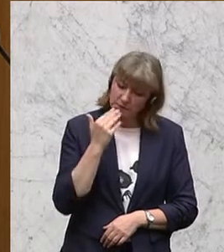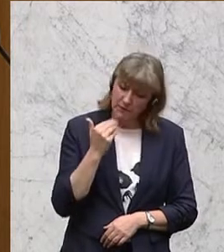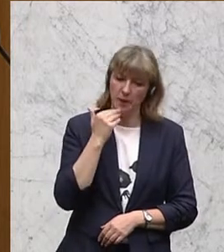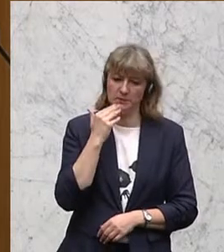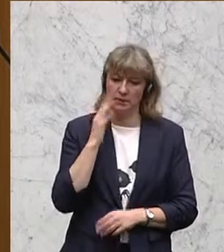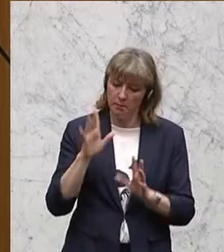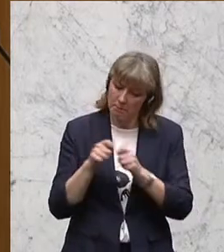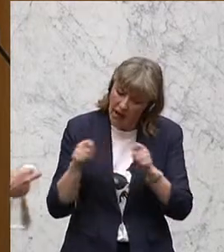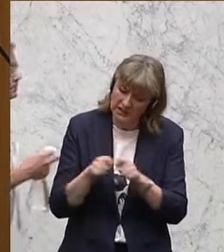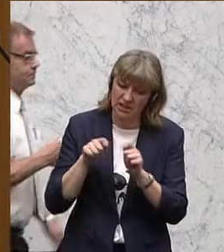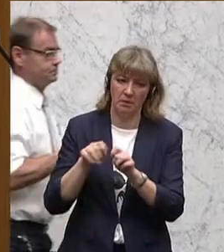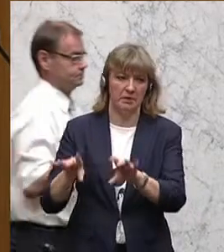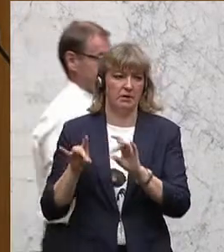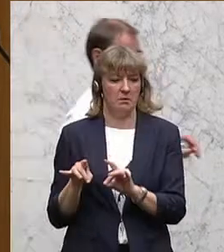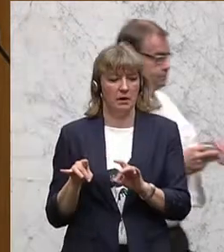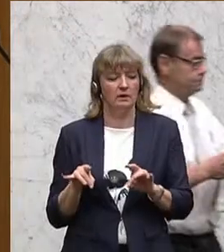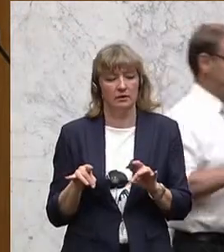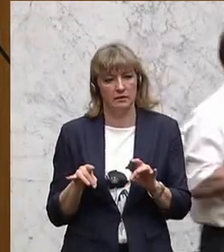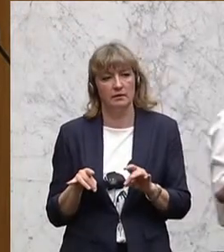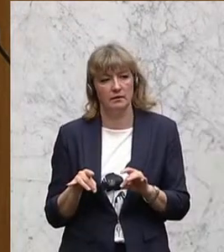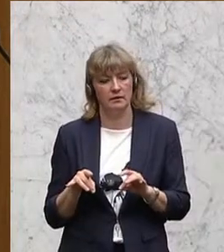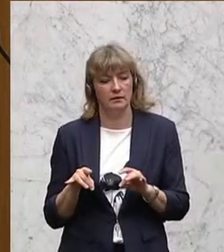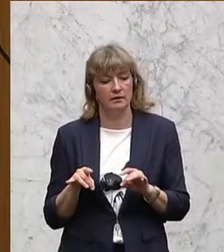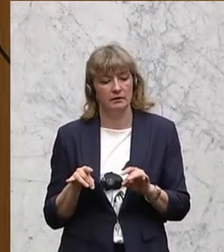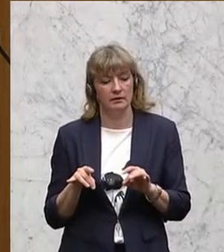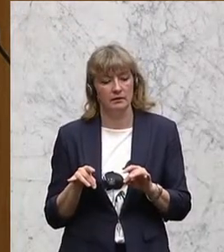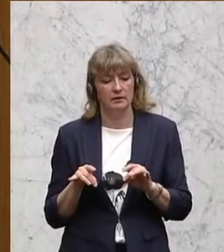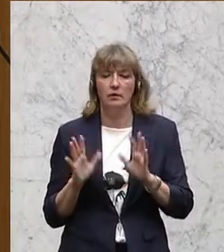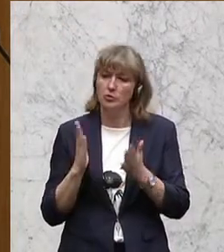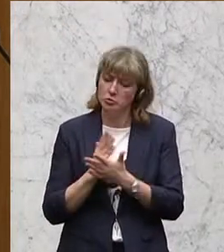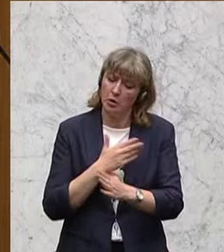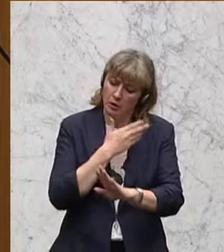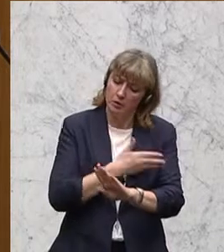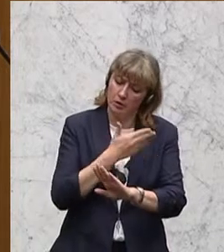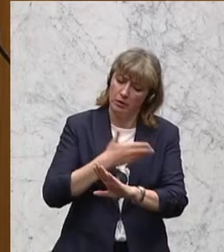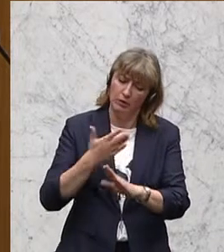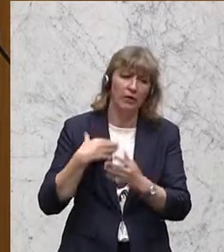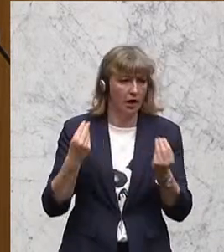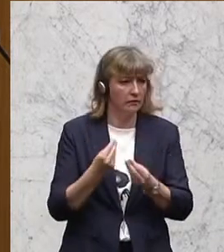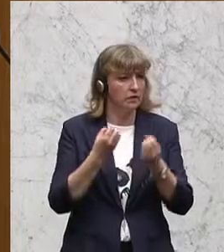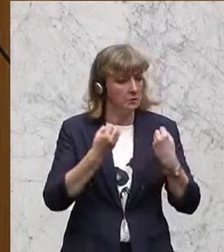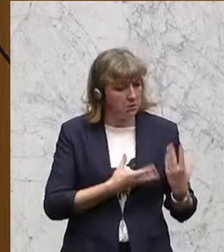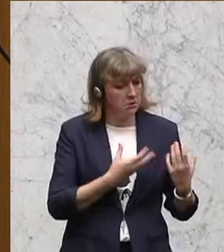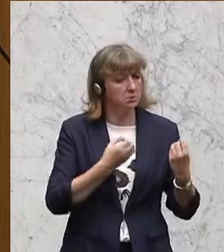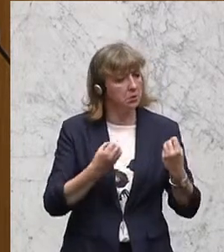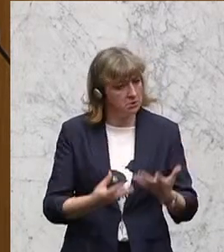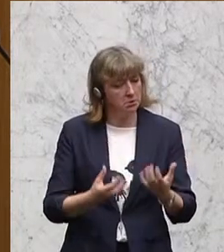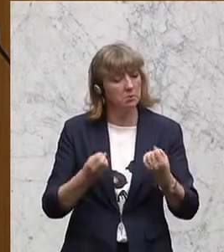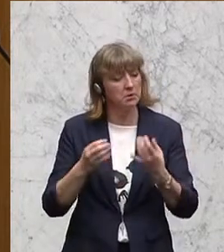Es ist natürlich schon einiges passiert in